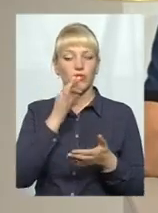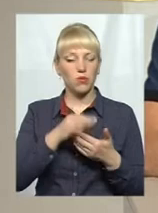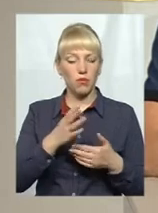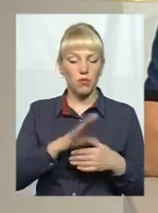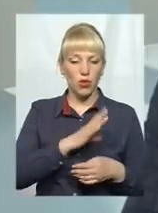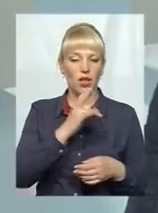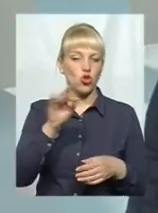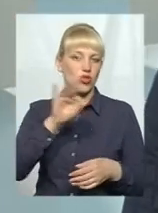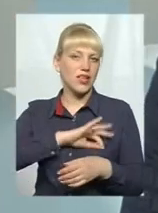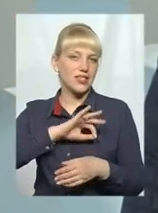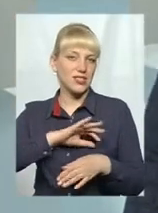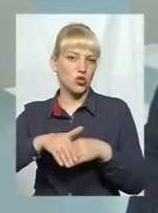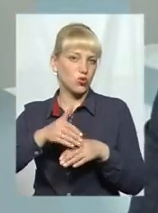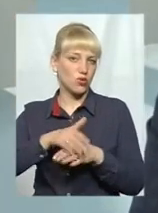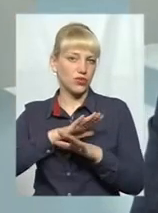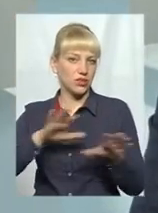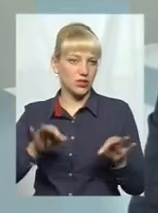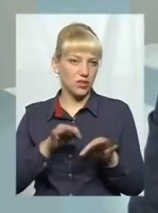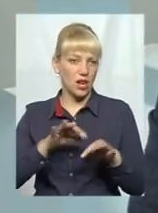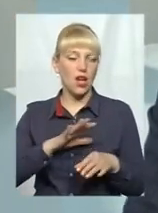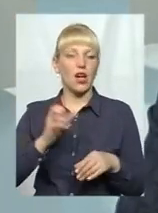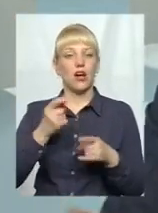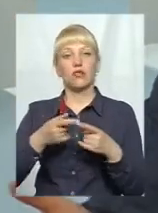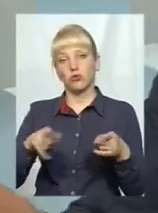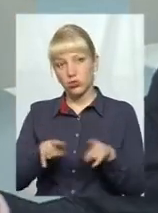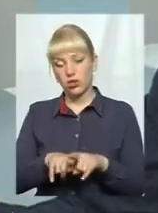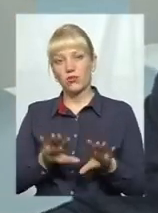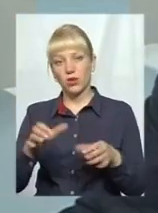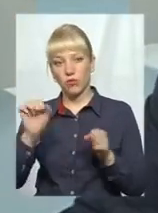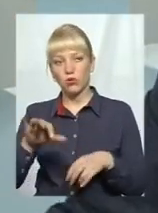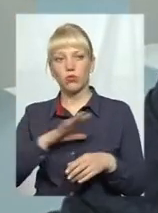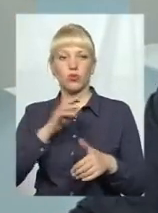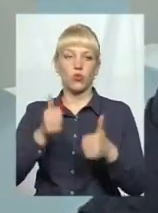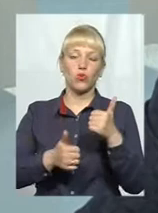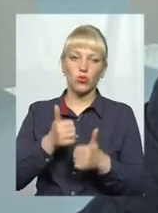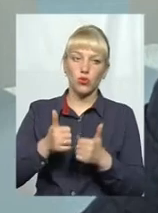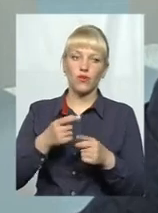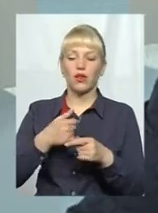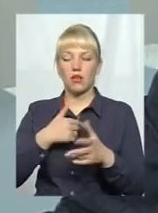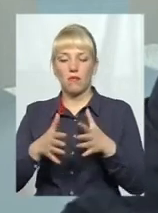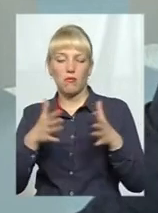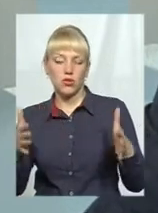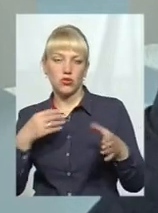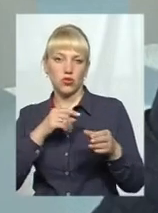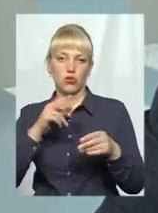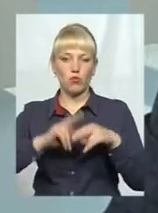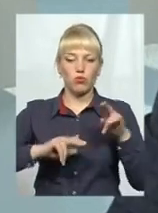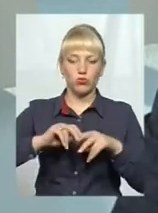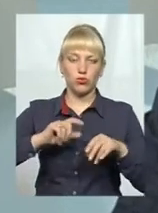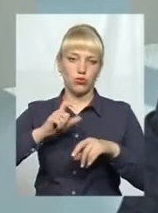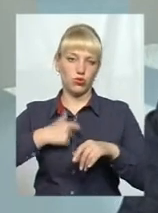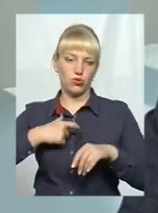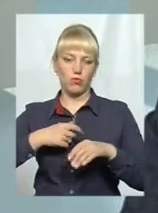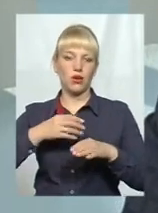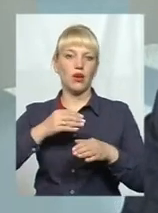до кого не застосовувалося. Так, так. Тобто, ну, це вже так склалося, можливо, там конкурували, але я більше зроблю, воно буде виглядати, як вже повноцінний